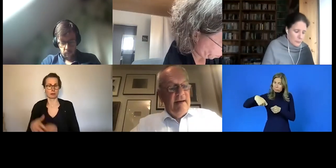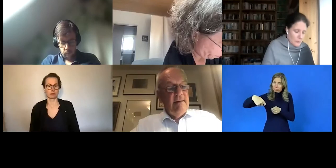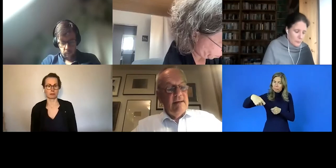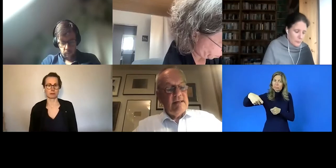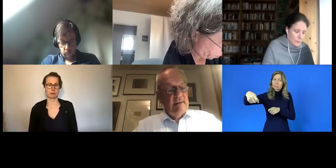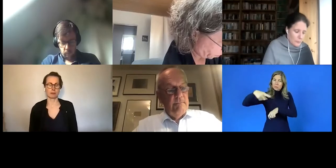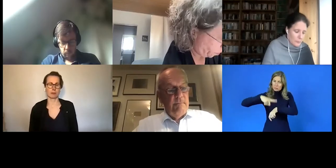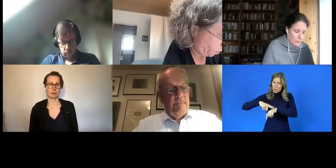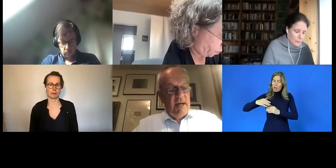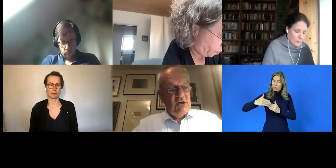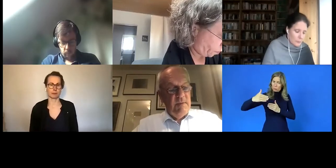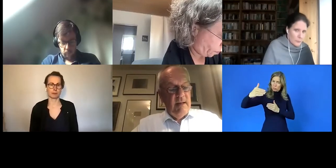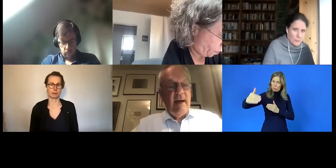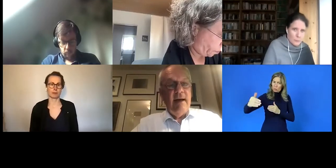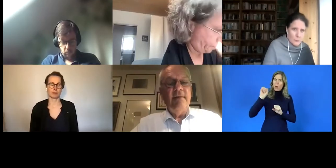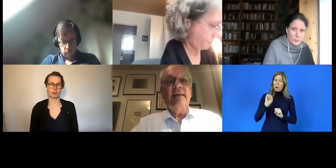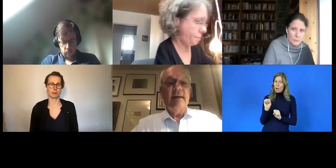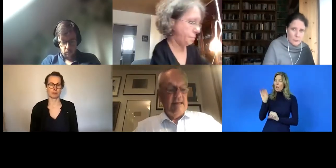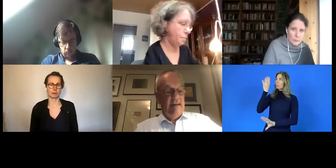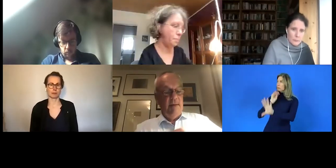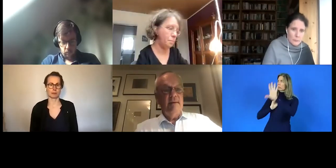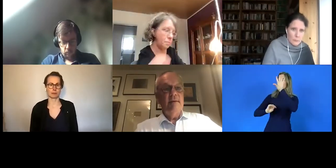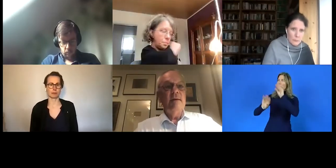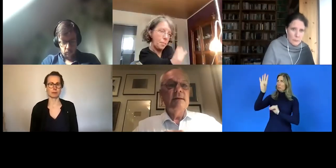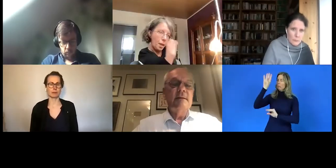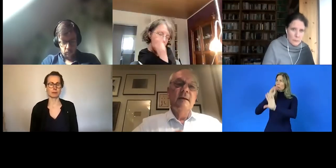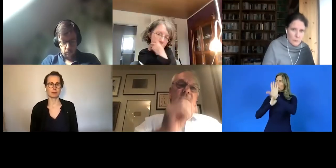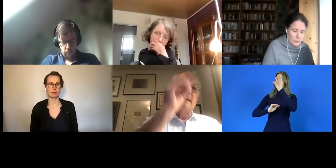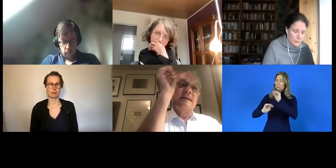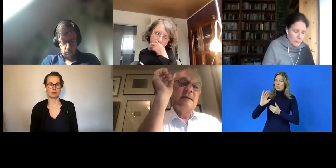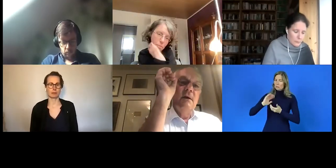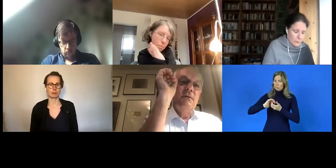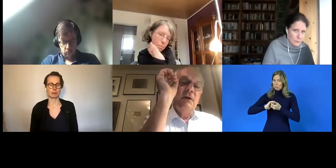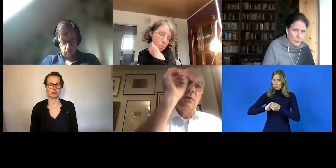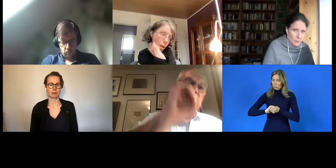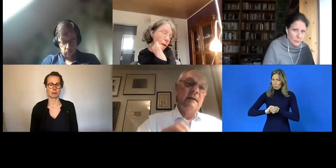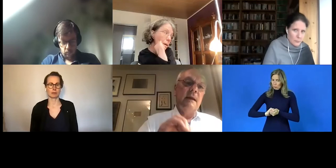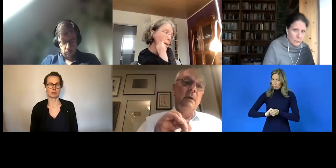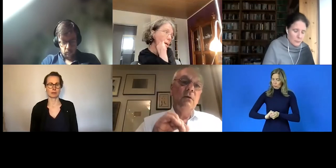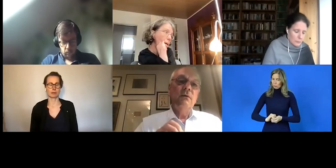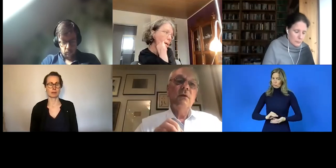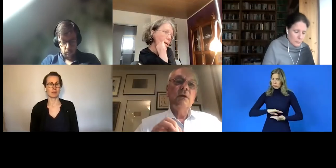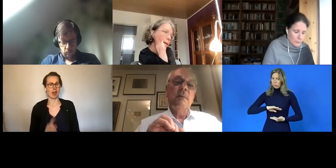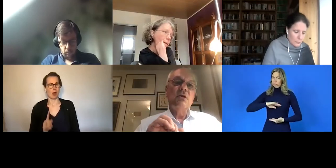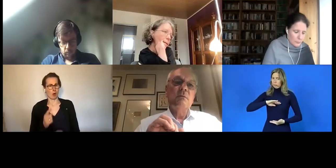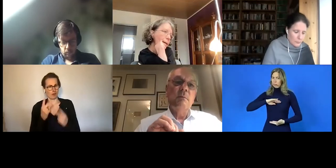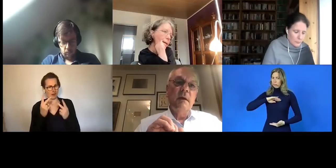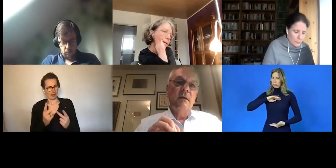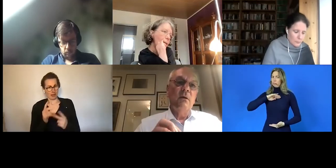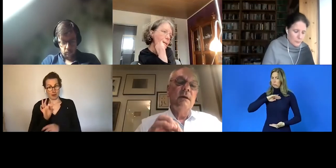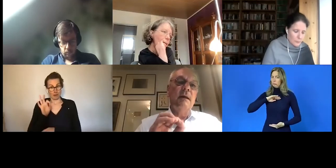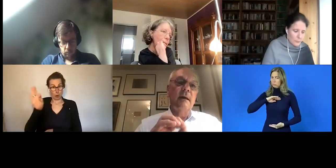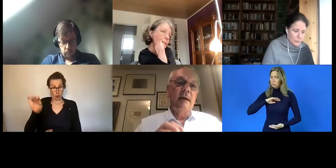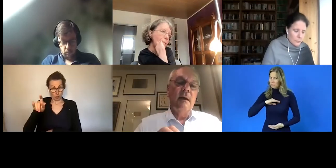Ein weiteres Element ist, dass es für die Unternehmen und für die Menschen mit